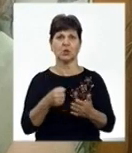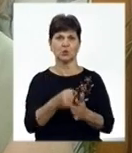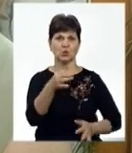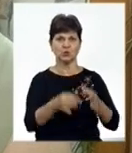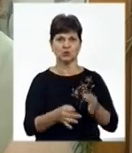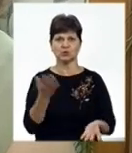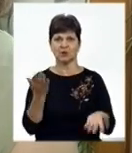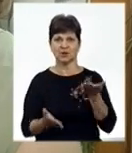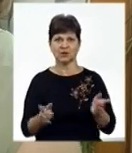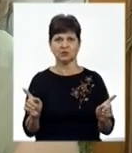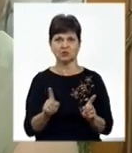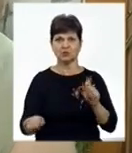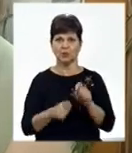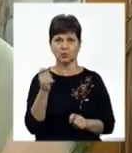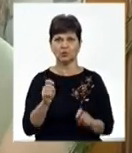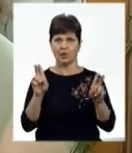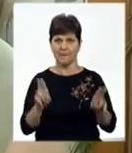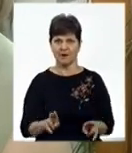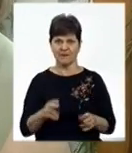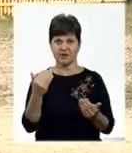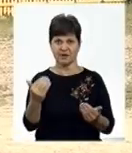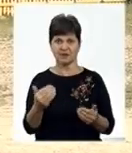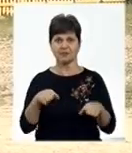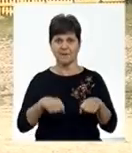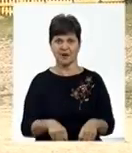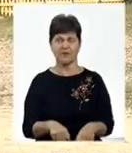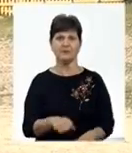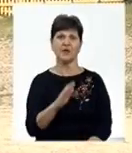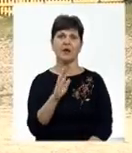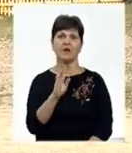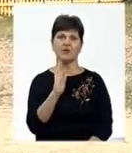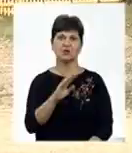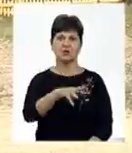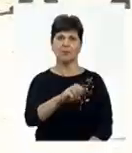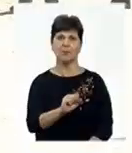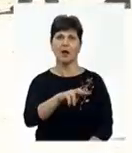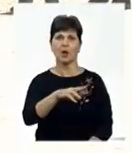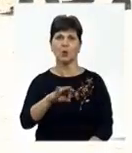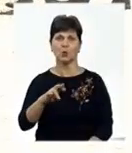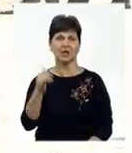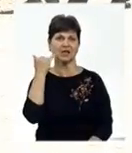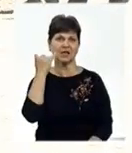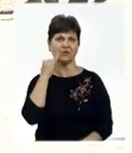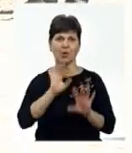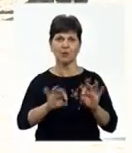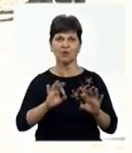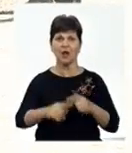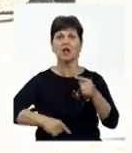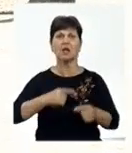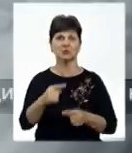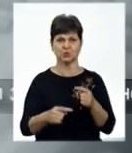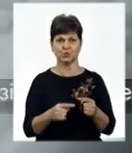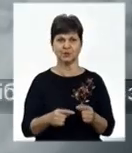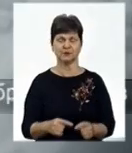Якщо там щось порушено, права їхні, будь ласка. Володимир Малюта в телефонному режимі прокоментував ситуацію наступним